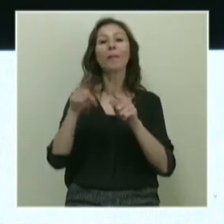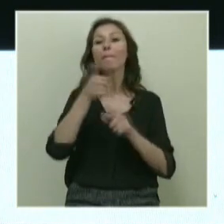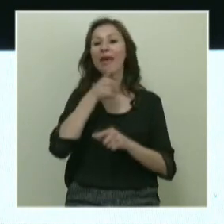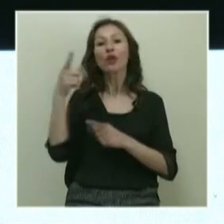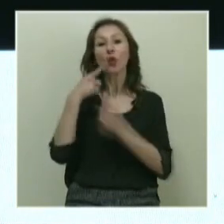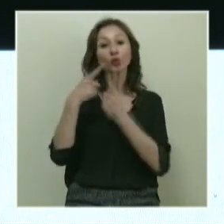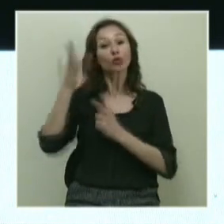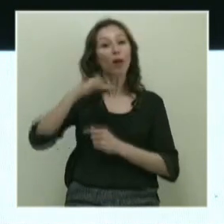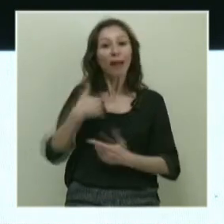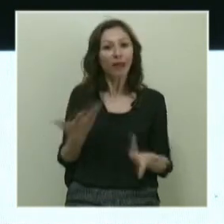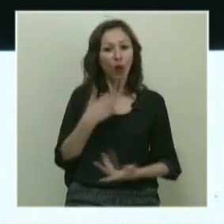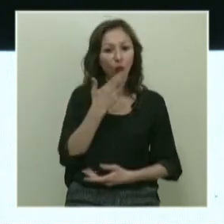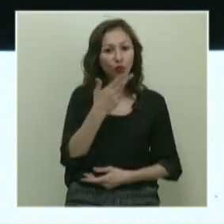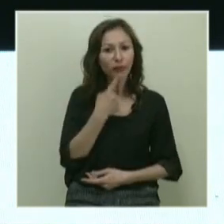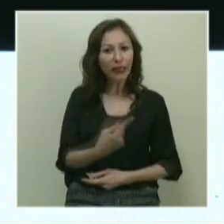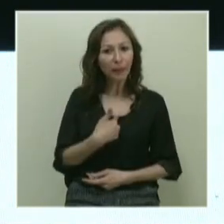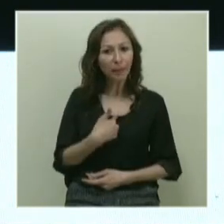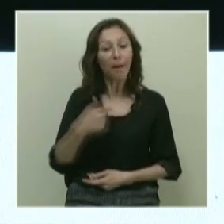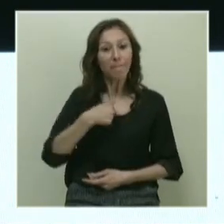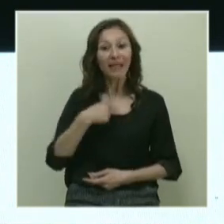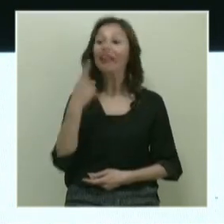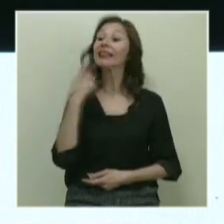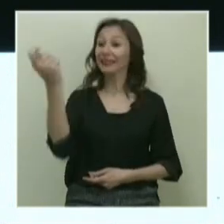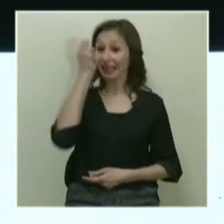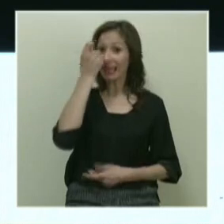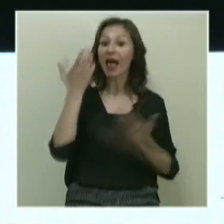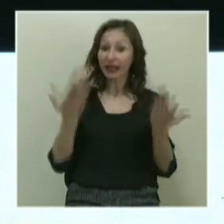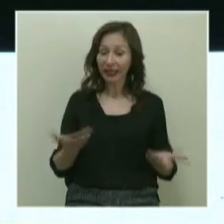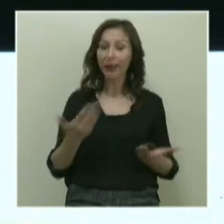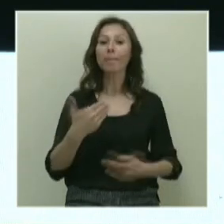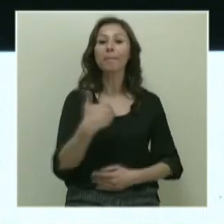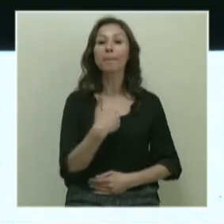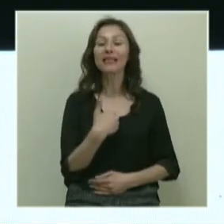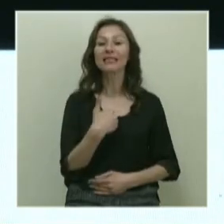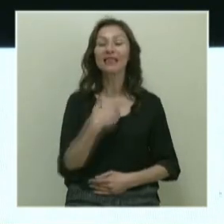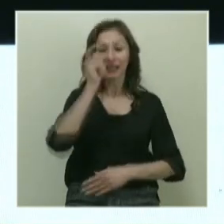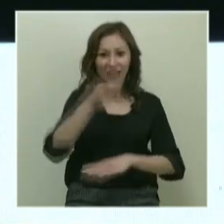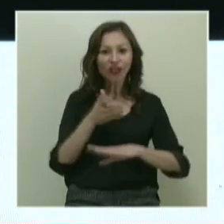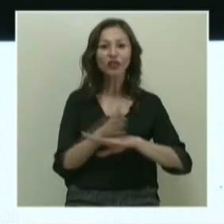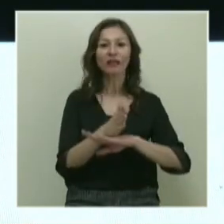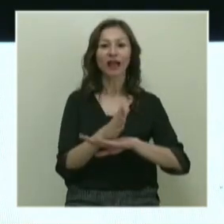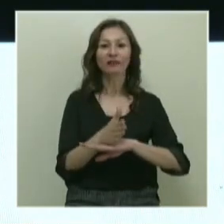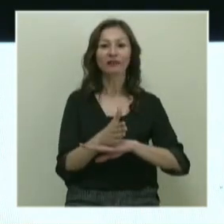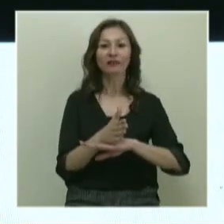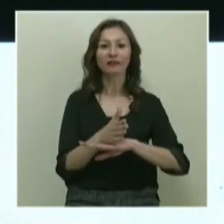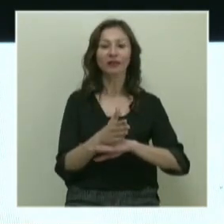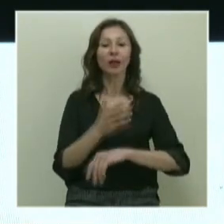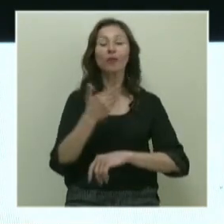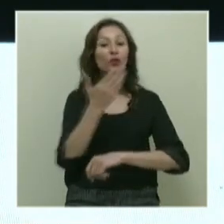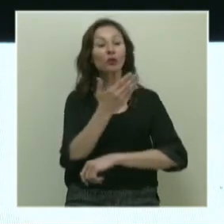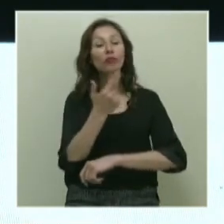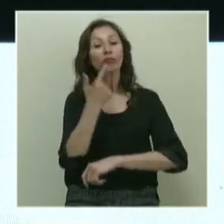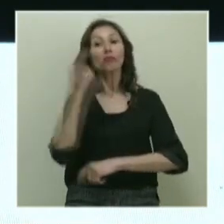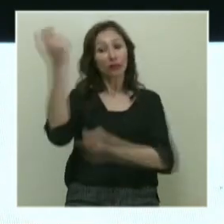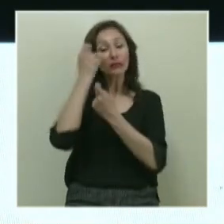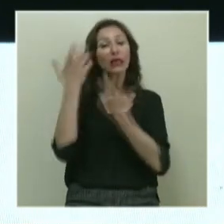konuştuktan sonra ben niye konuşuyorum ki dedim. Bana deseler ki, ya biz gerçekten bana ülkeyi yönetenler dese